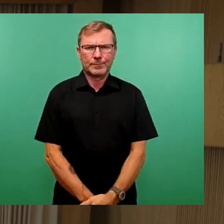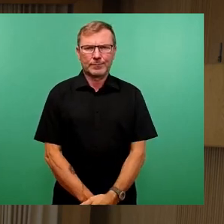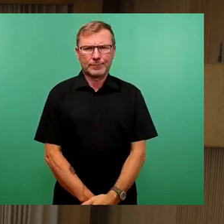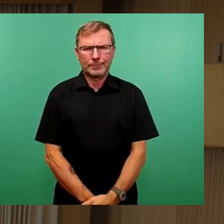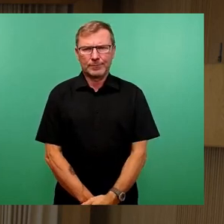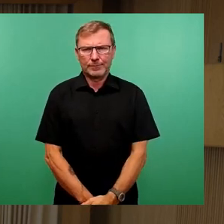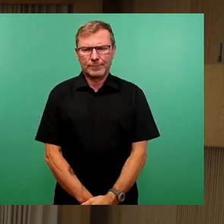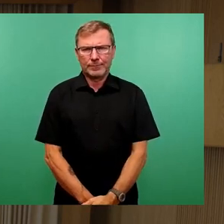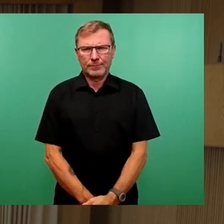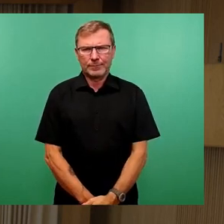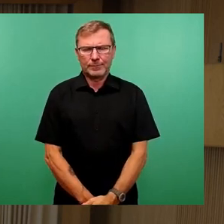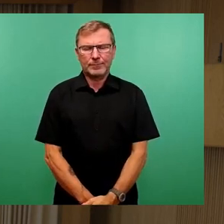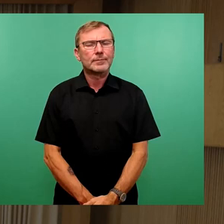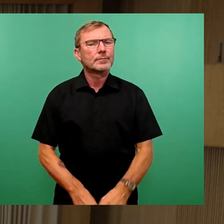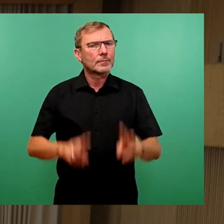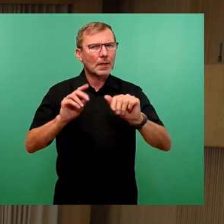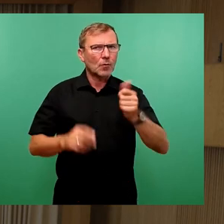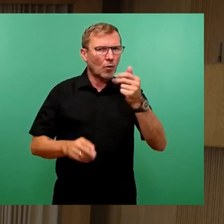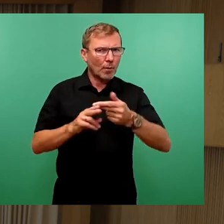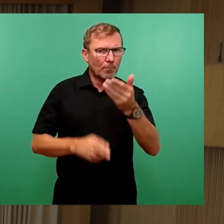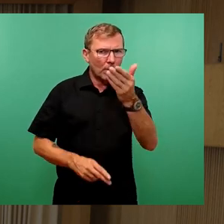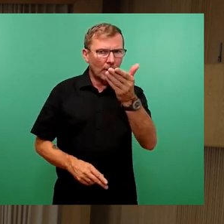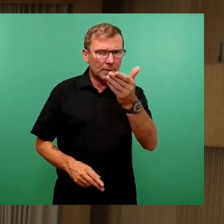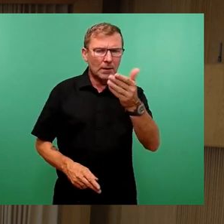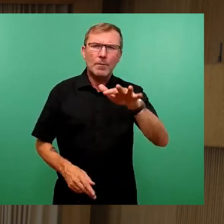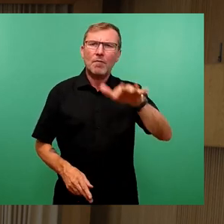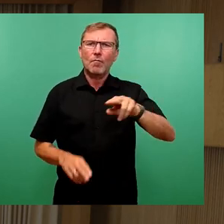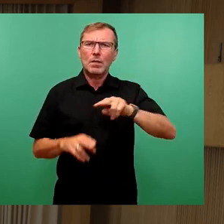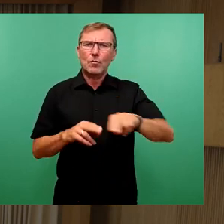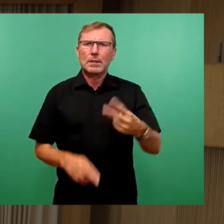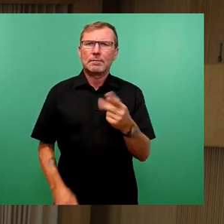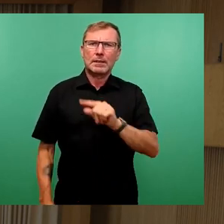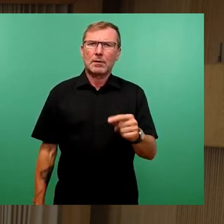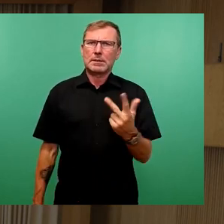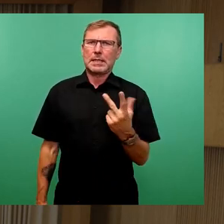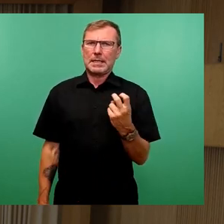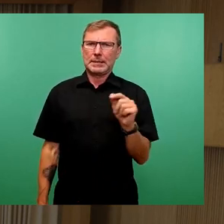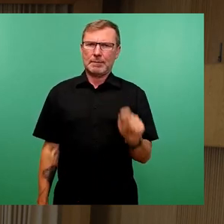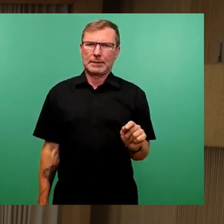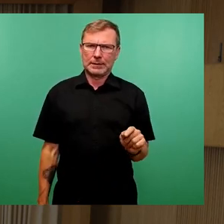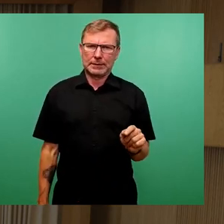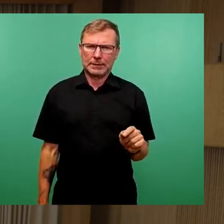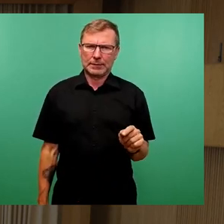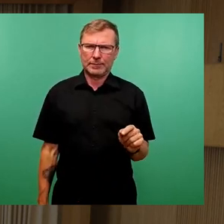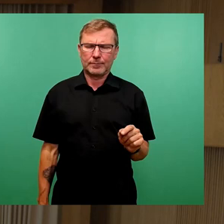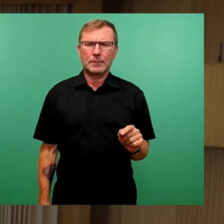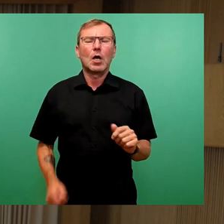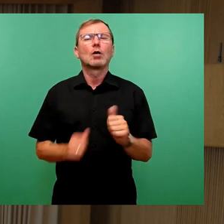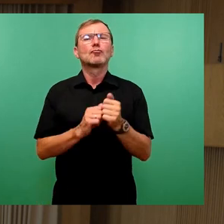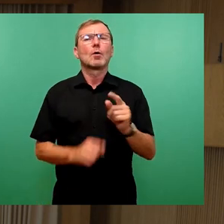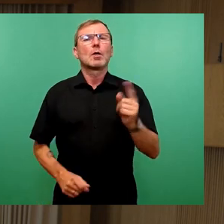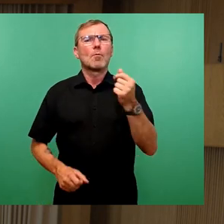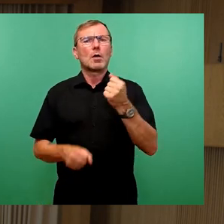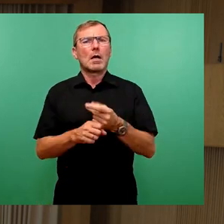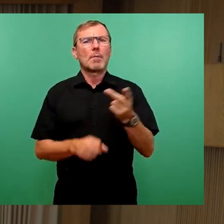Sehr geehrter Herr Oberbürgermeister, am 15. Juni 2023 äußerte sich der Sportbürgermeister in der